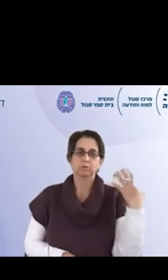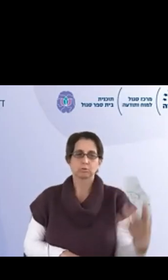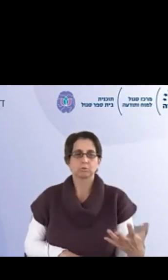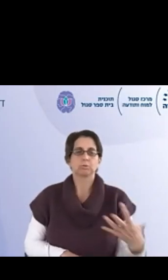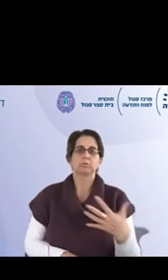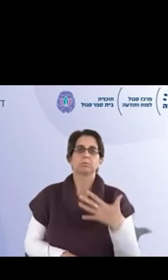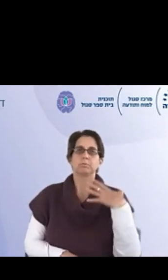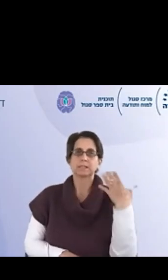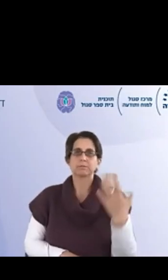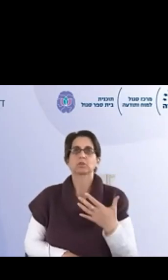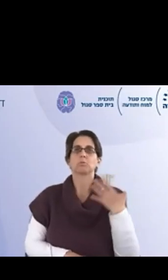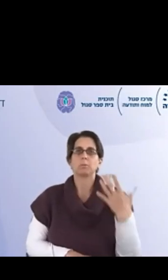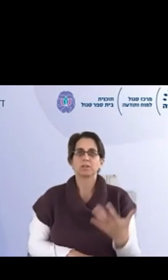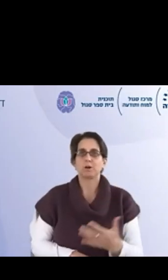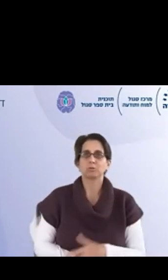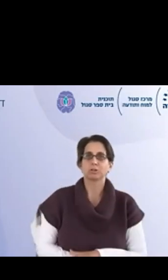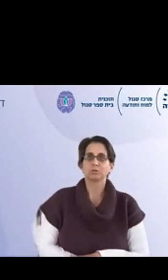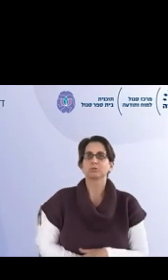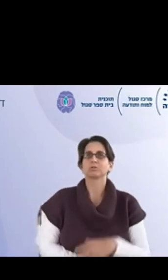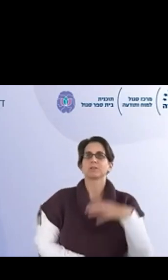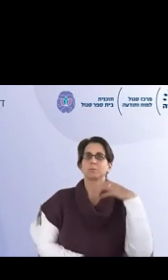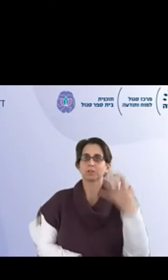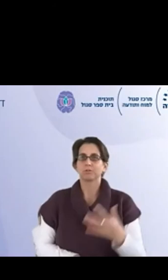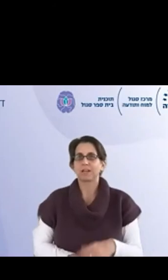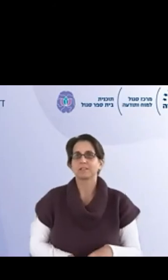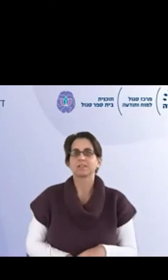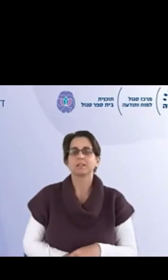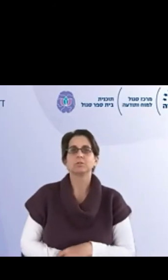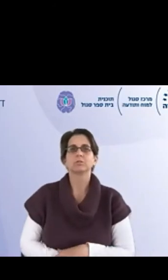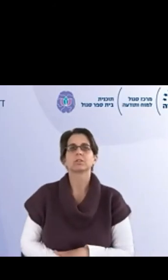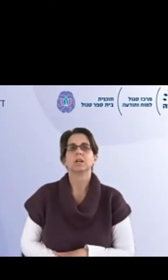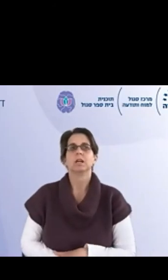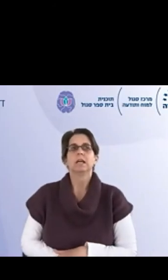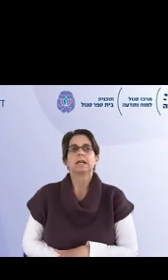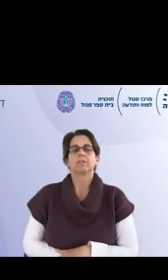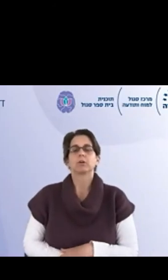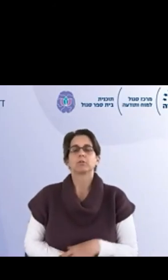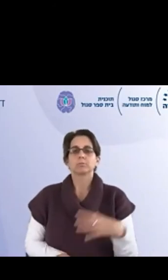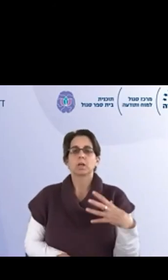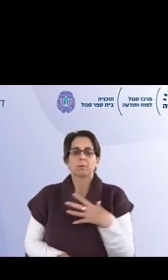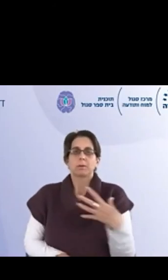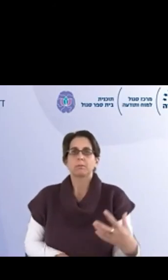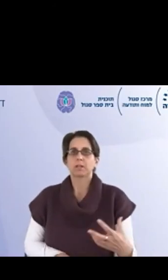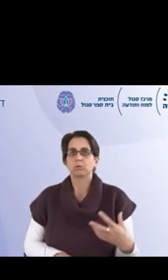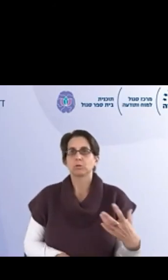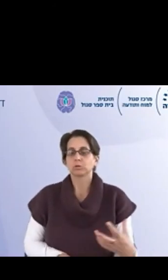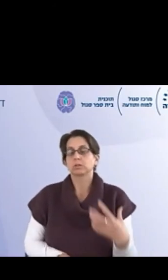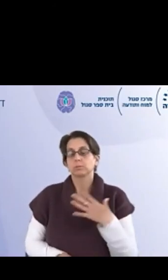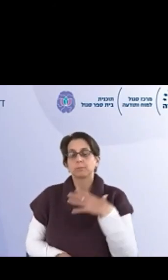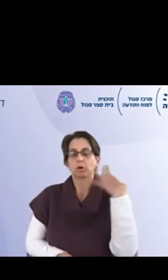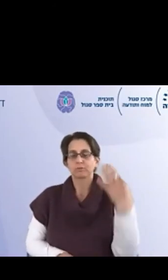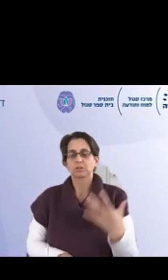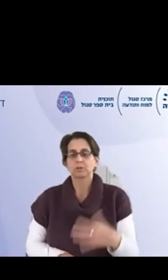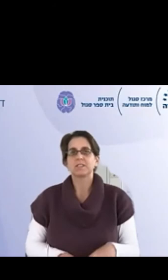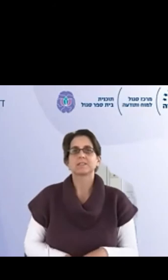בספר שיש בו הרבה תחרותיות, והרבה שאיפה להצטיינות, ואנחנו יודעים שהרבה פעמים התחרותיות